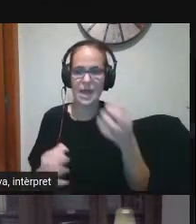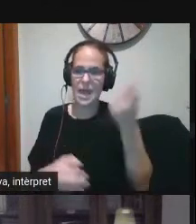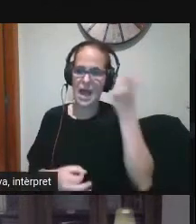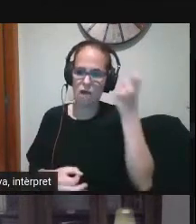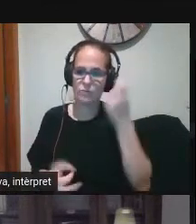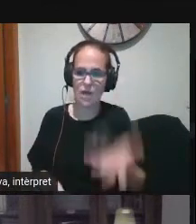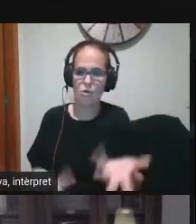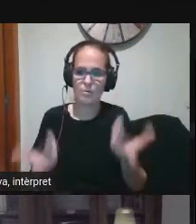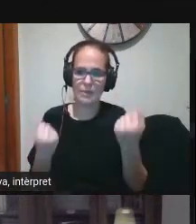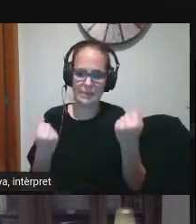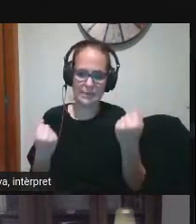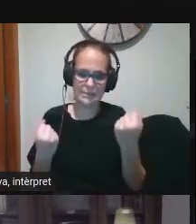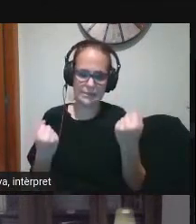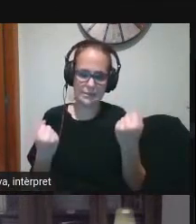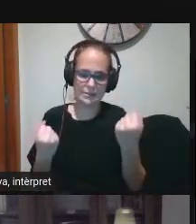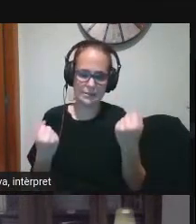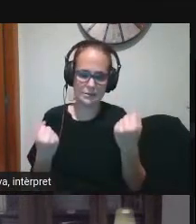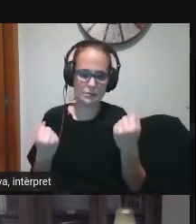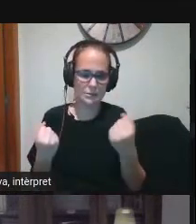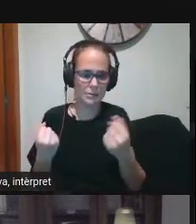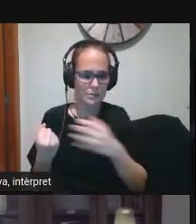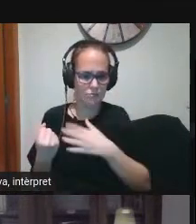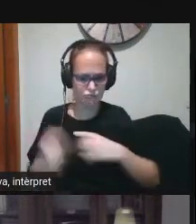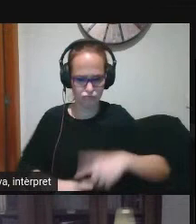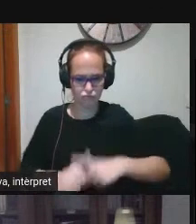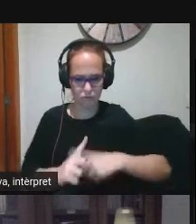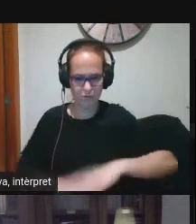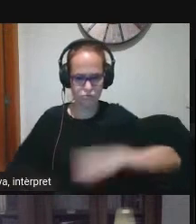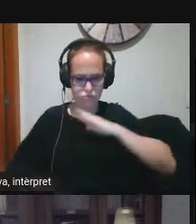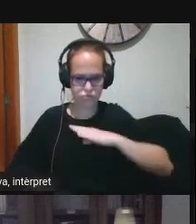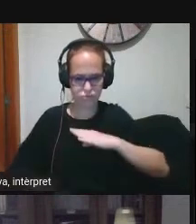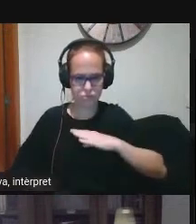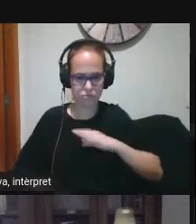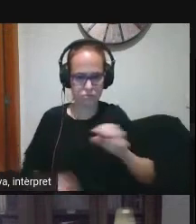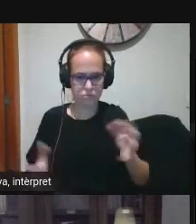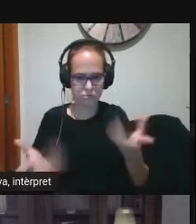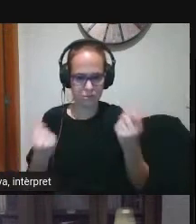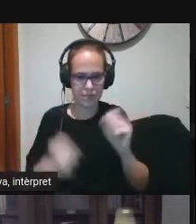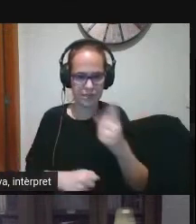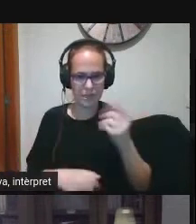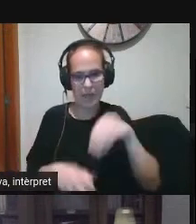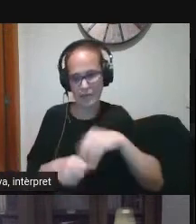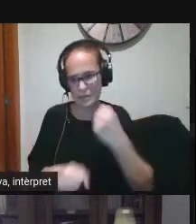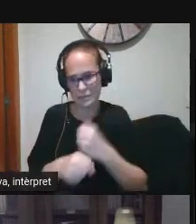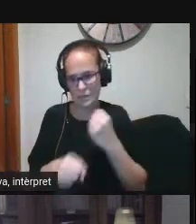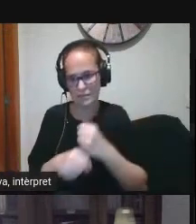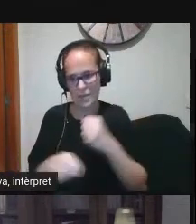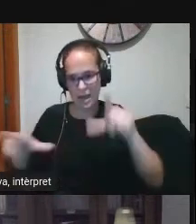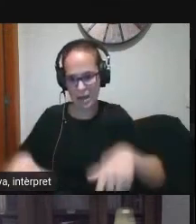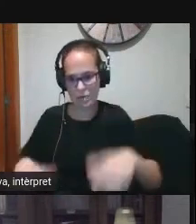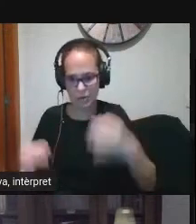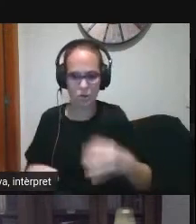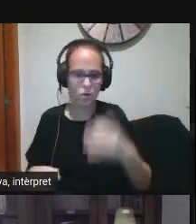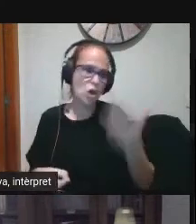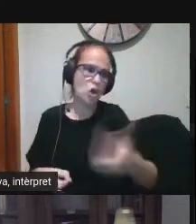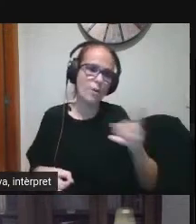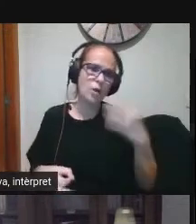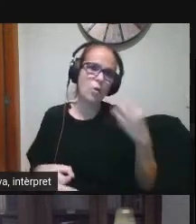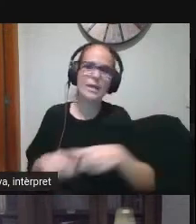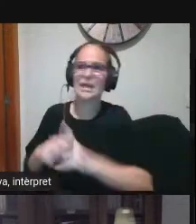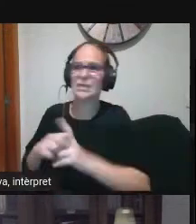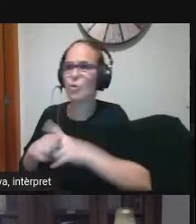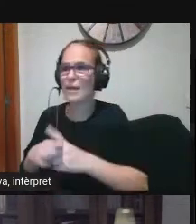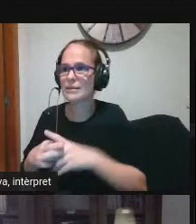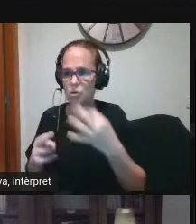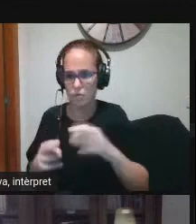competent digitalment hem de treballar aquesta competència digital a'aula no s'hi val fer-la servir tampoc amb els alumnes només instrumentalment